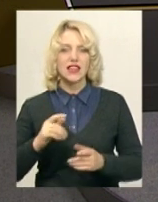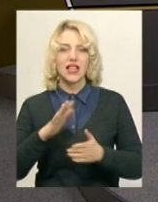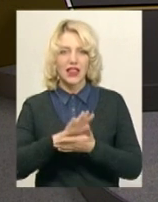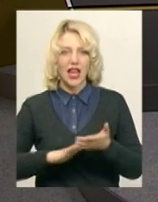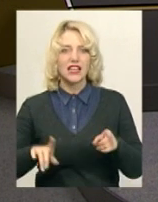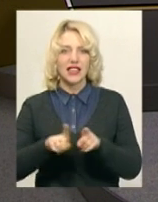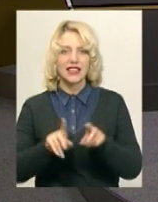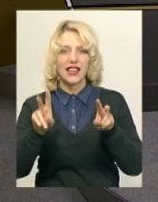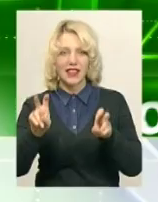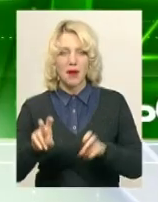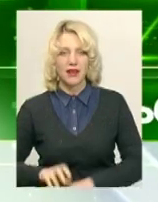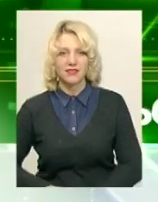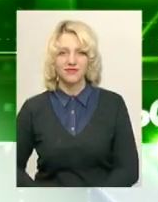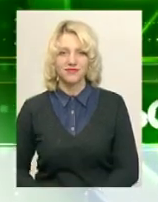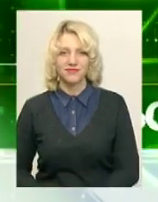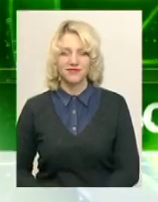такі теми.